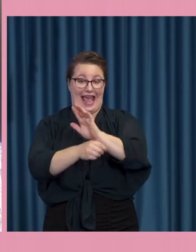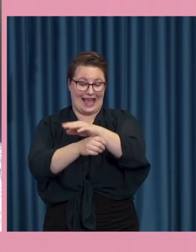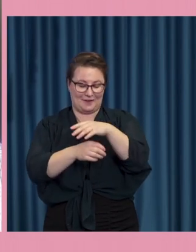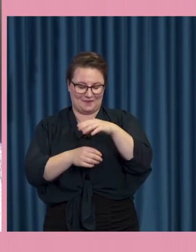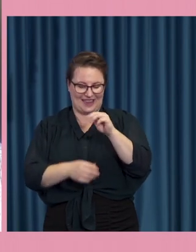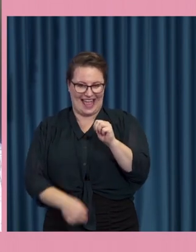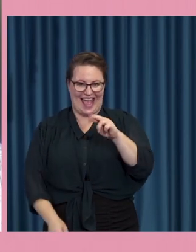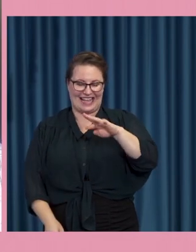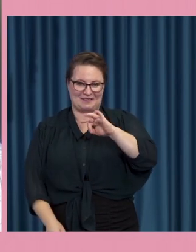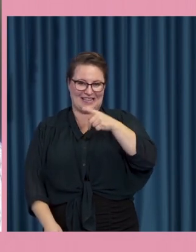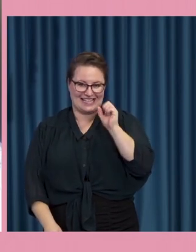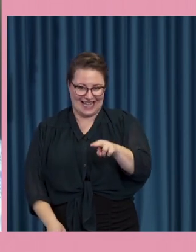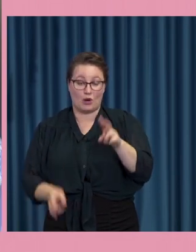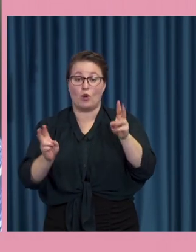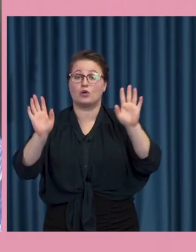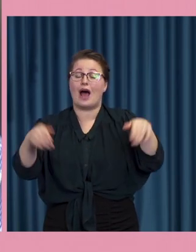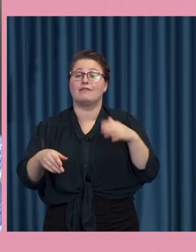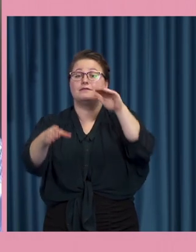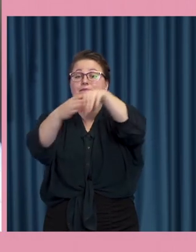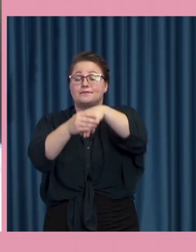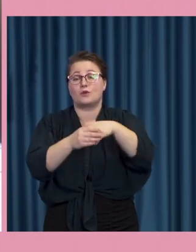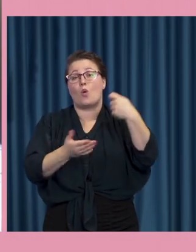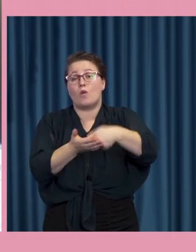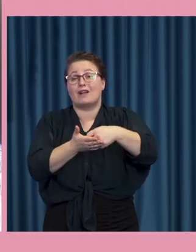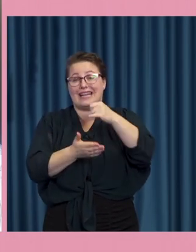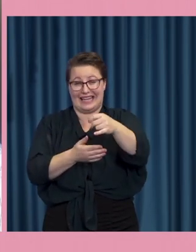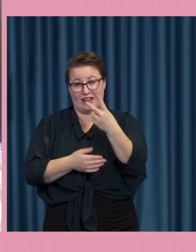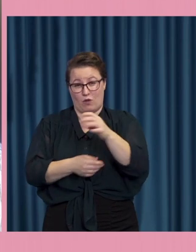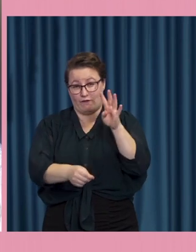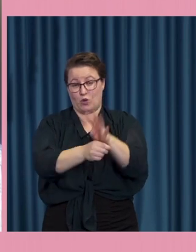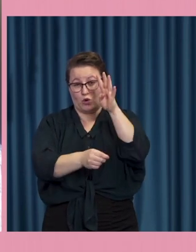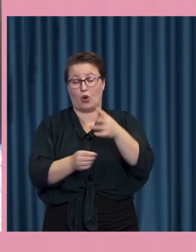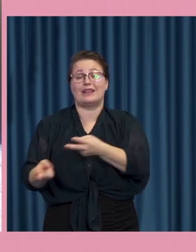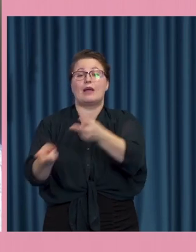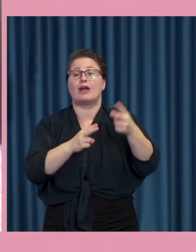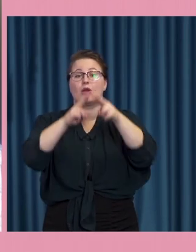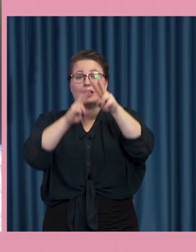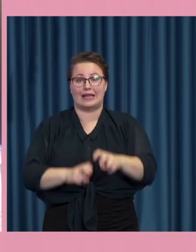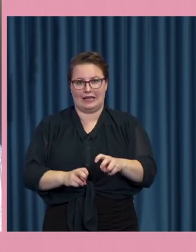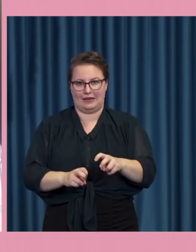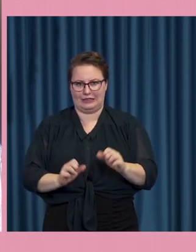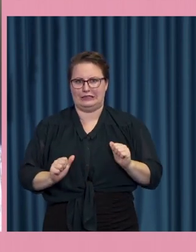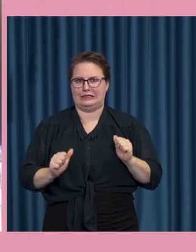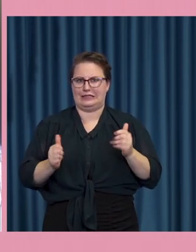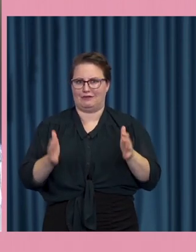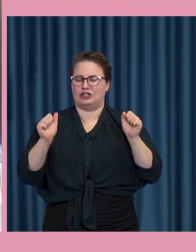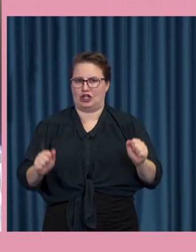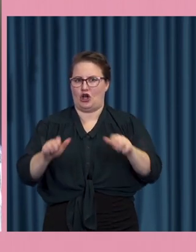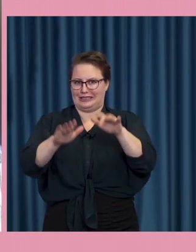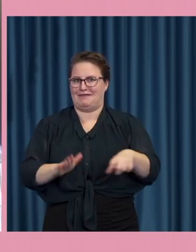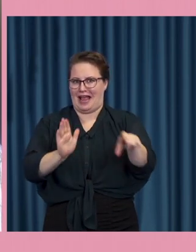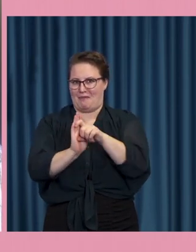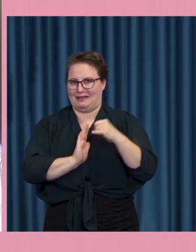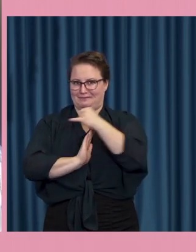2014 års demokratiutredning. Så det är ju inte konstigt att han figurerar i den här antologin. Olle ska tala om